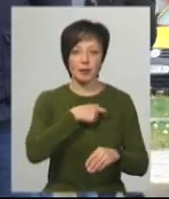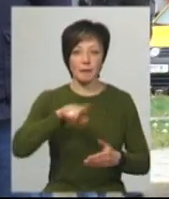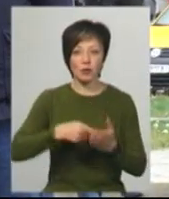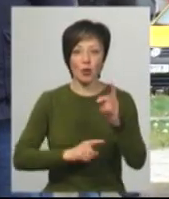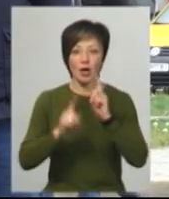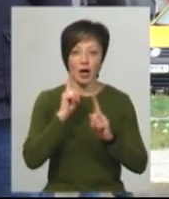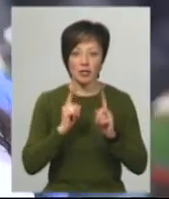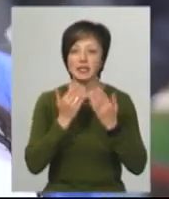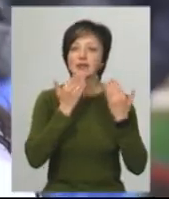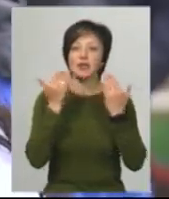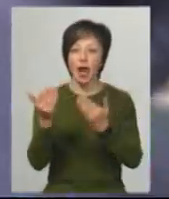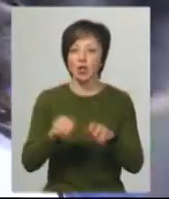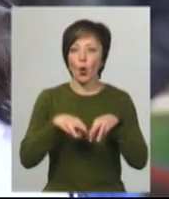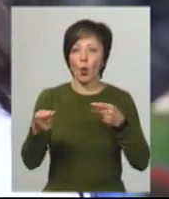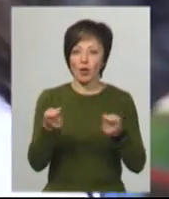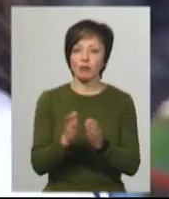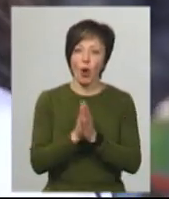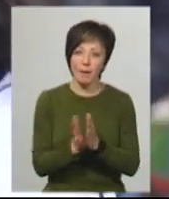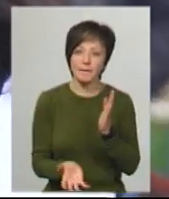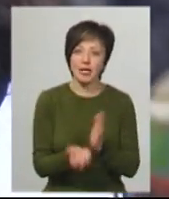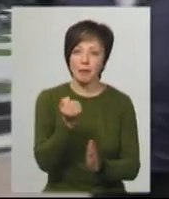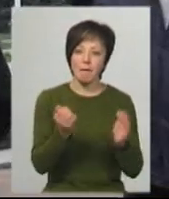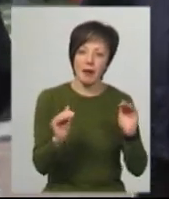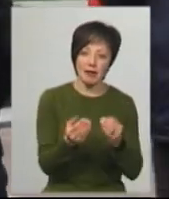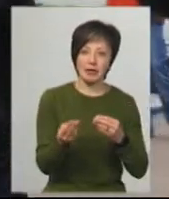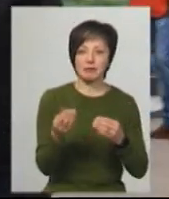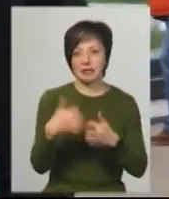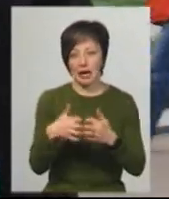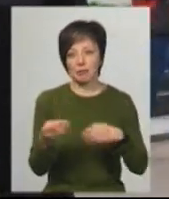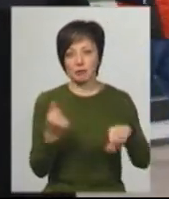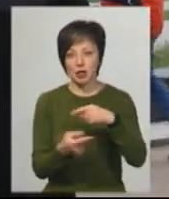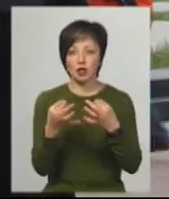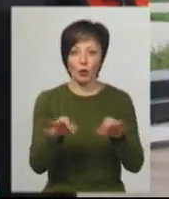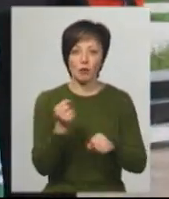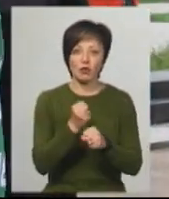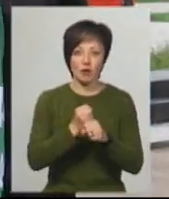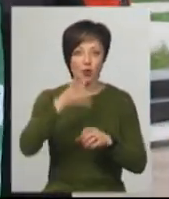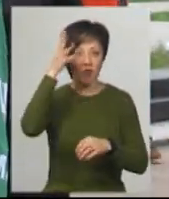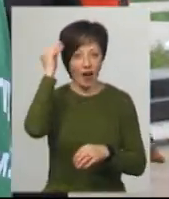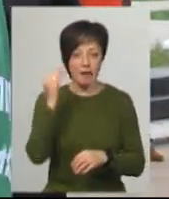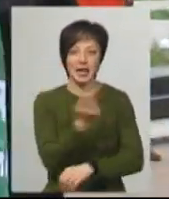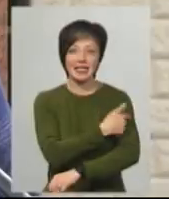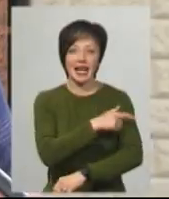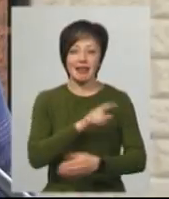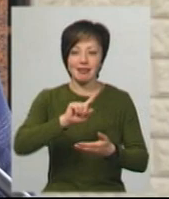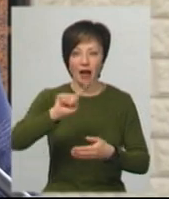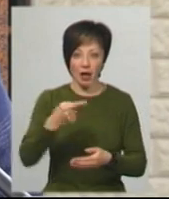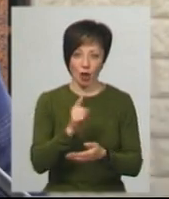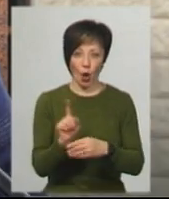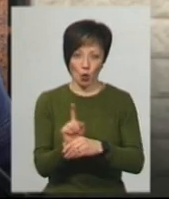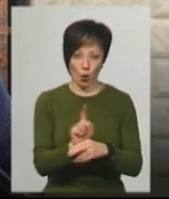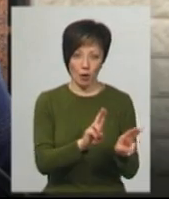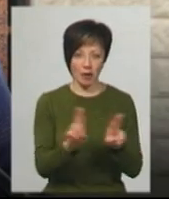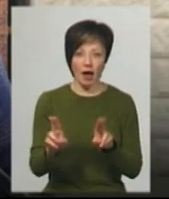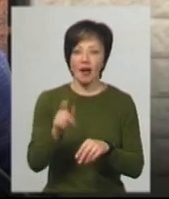міської ради зверталися до уряду з проханням підтримати малий і середній бізнес, або дозволити працювати з врахуванням санітарних норм. В квітні